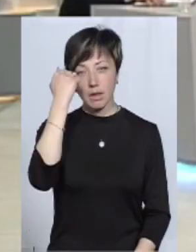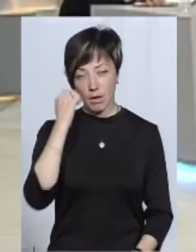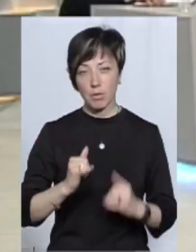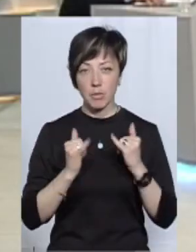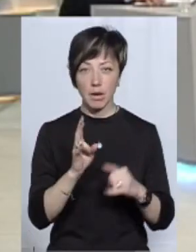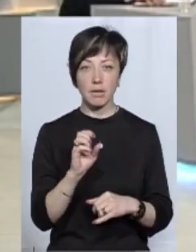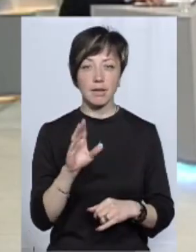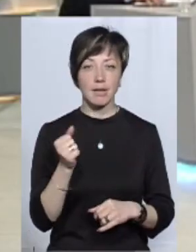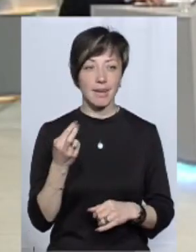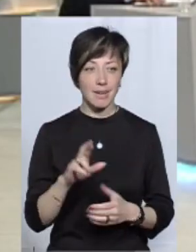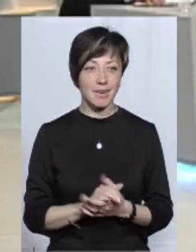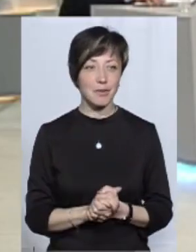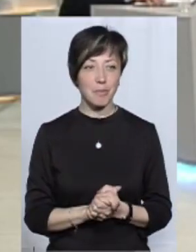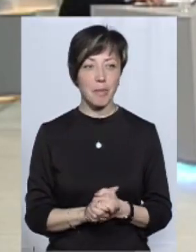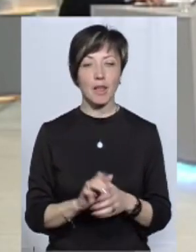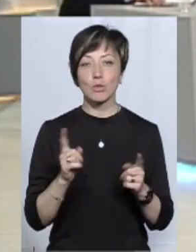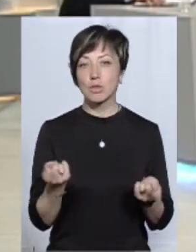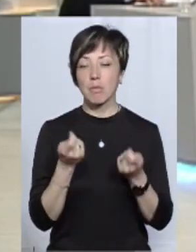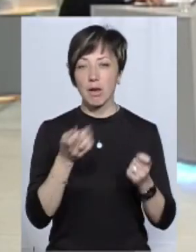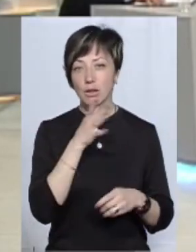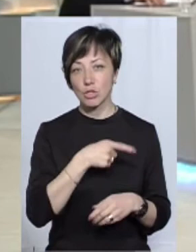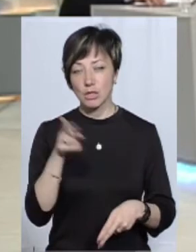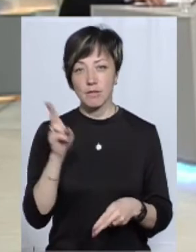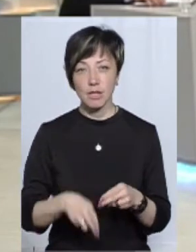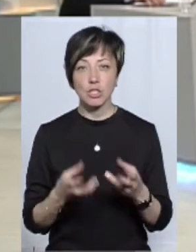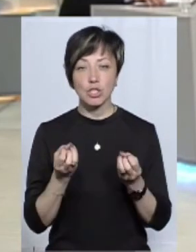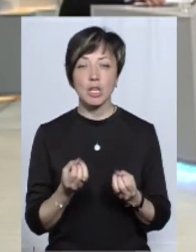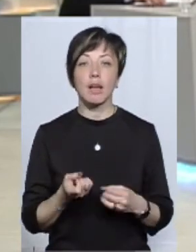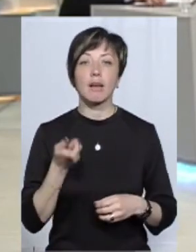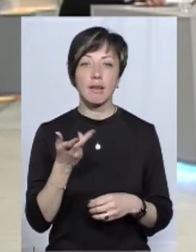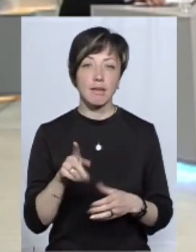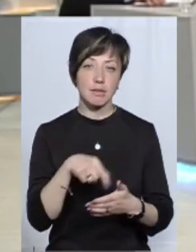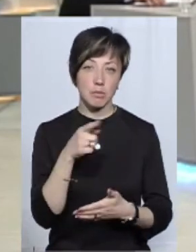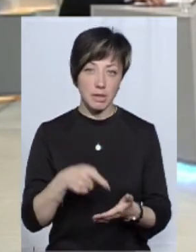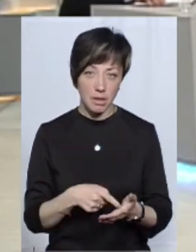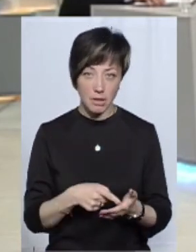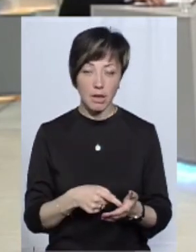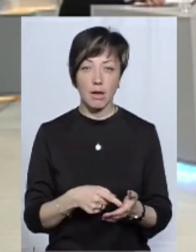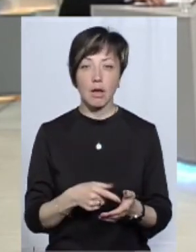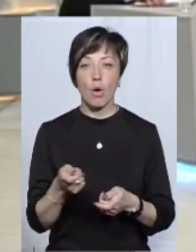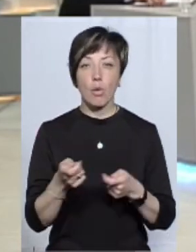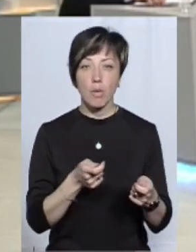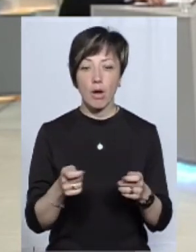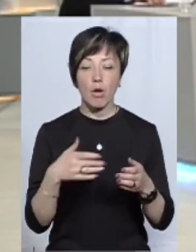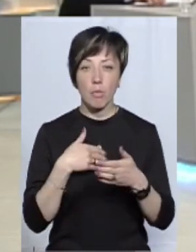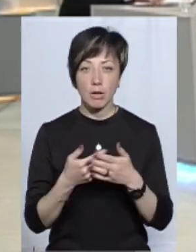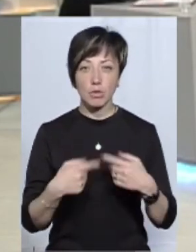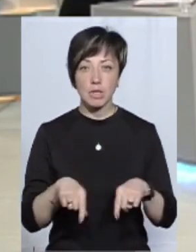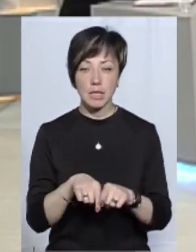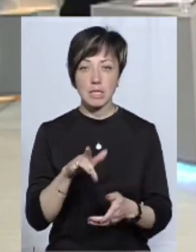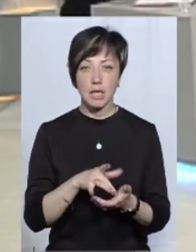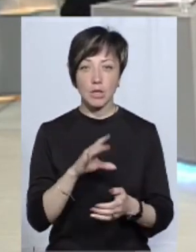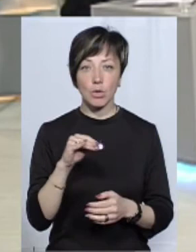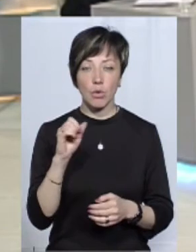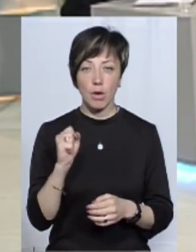Наталія. Дуже мало часу до завершення. Ще кілька запитань. Координатор громадської організації